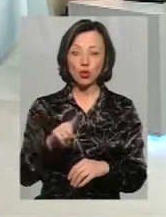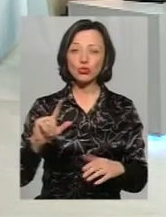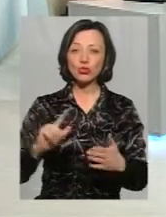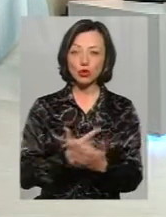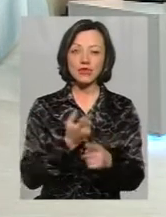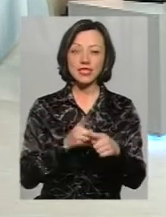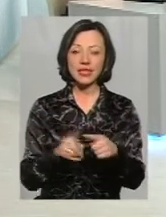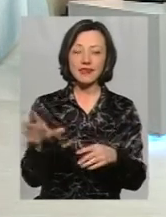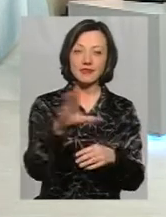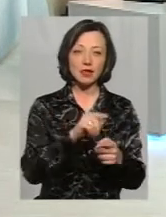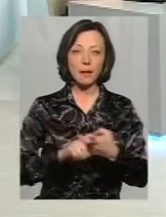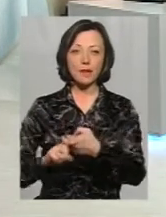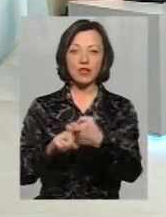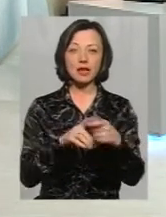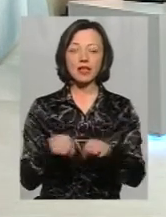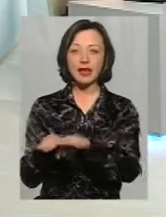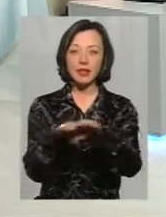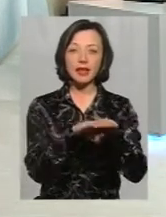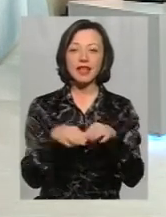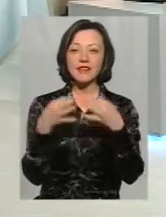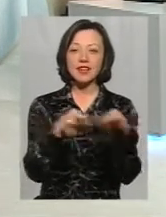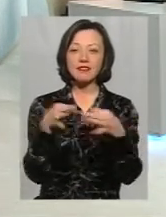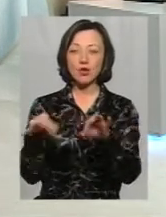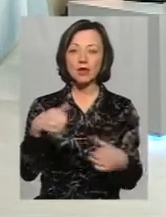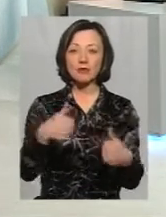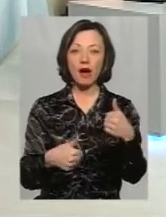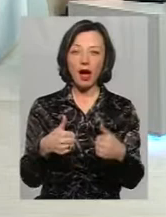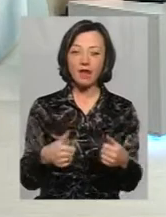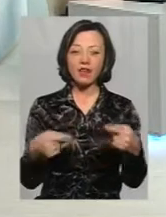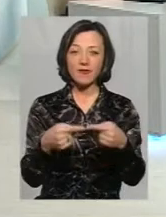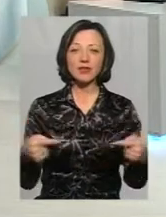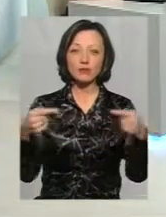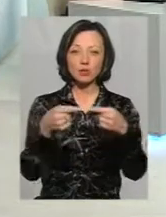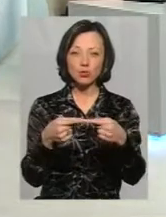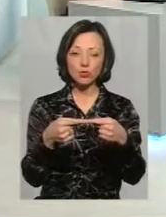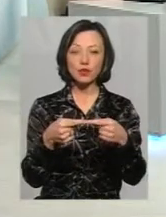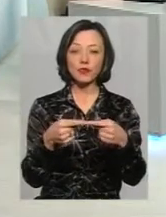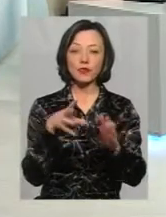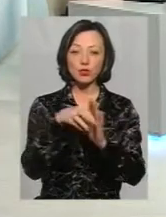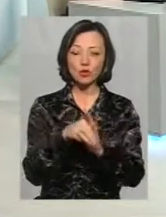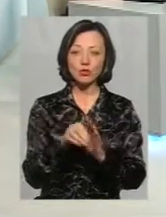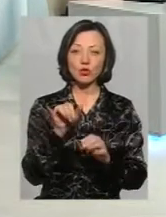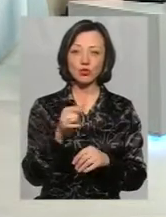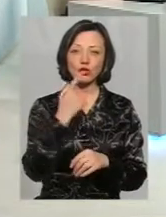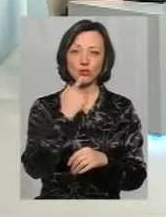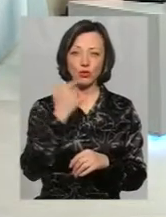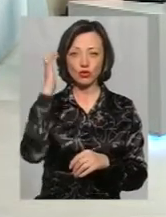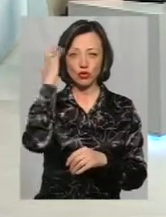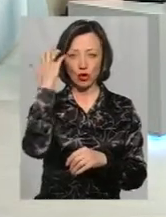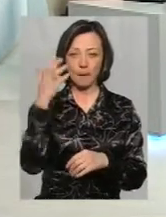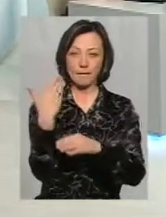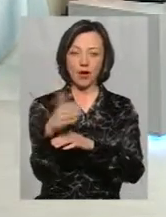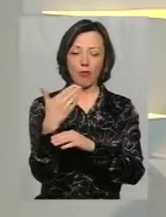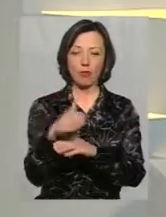таки, ось це все пов'язується в єдині визвольні змагання, які індифікуються і особлюються, ось, зокрема, червоно-чорним